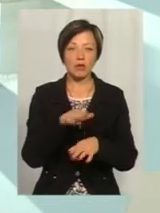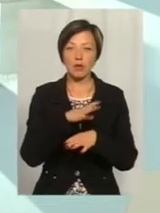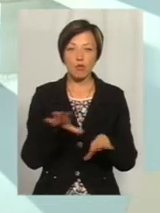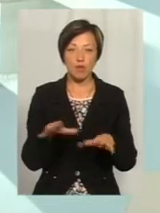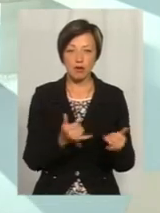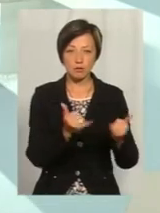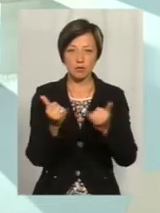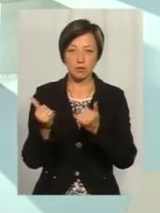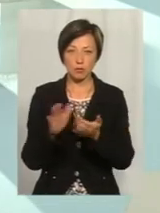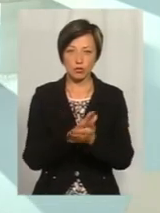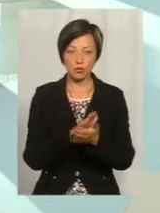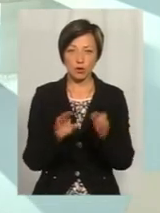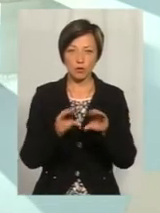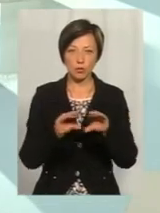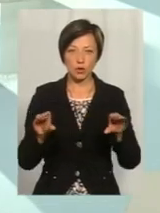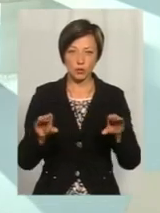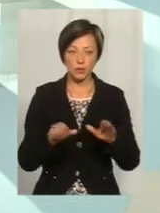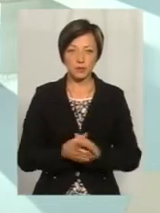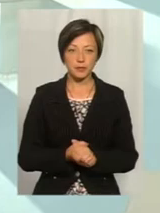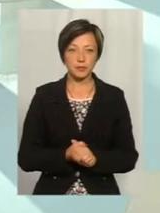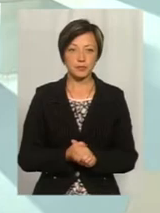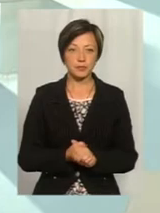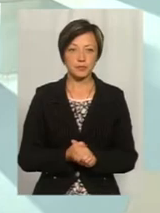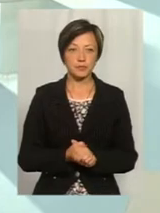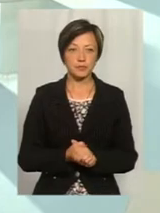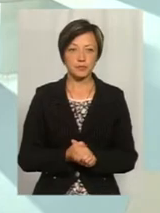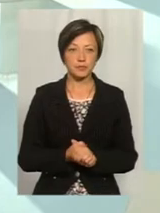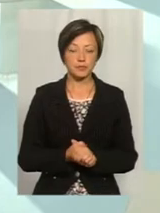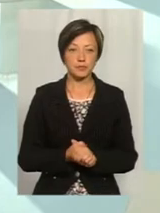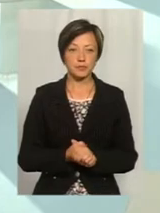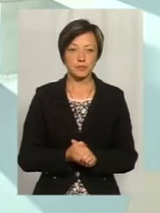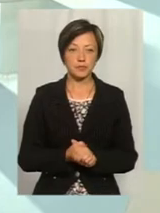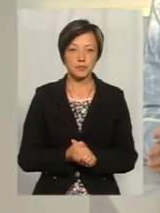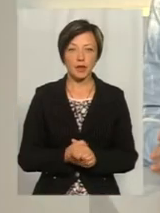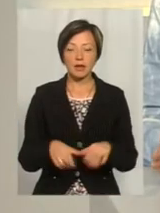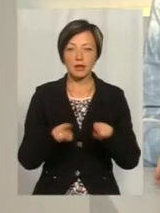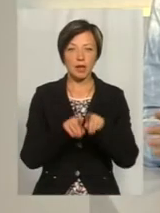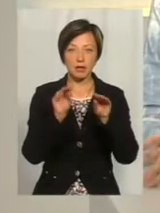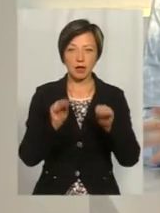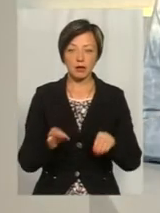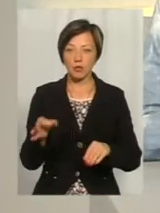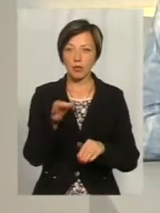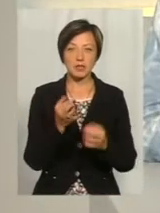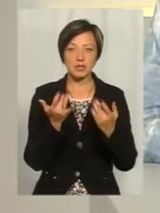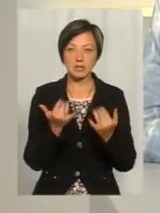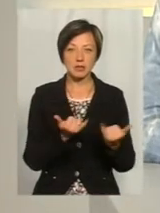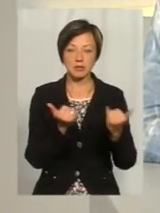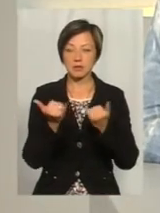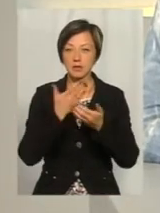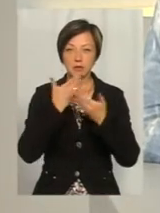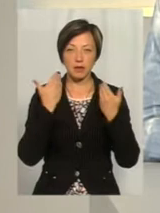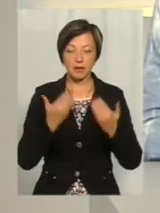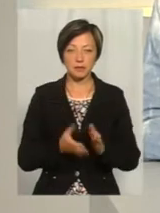забезпечена безкоштовно сетто-боксами. До речі, таких даних по області немає, скільки забезпечено